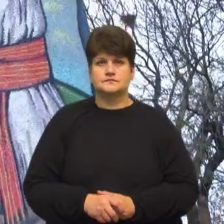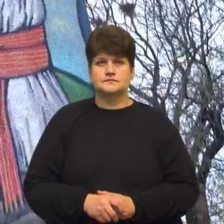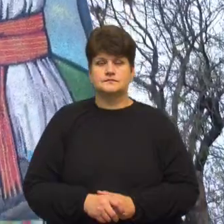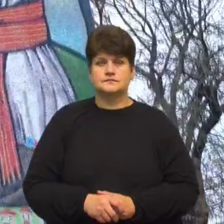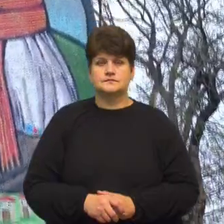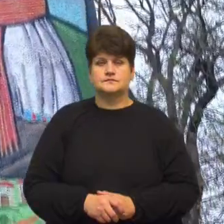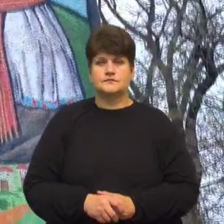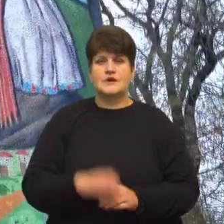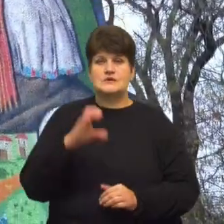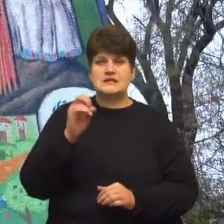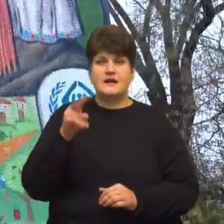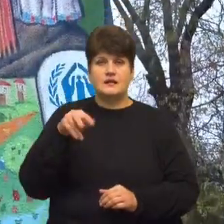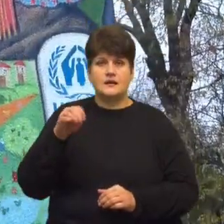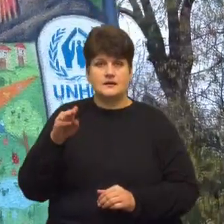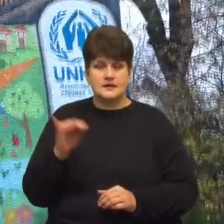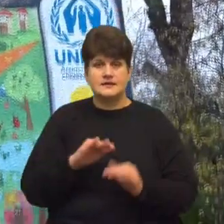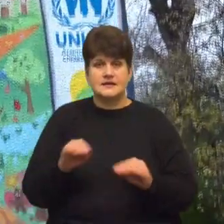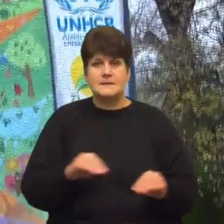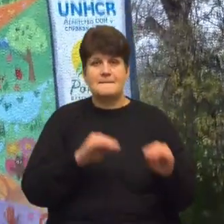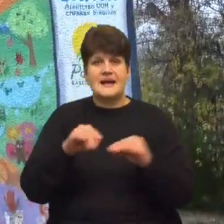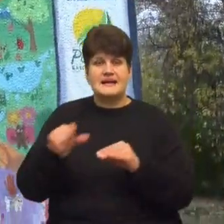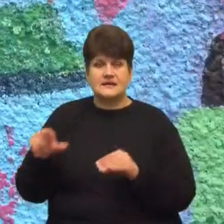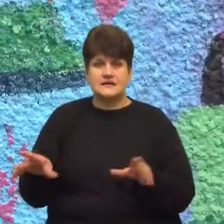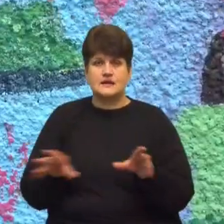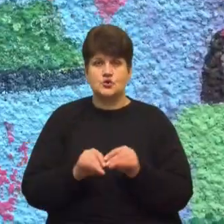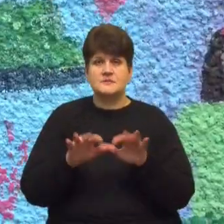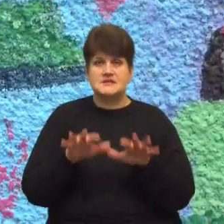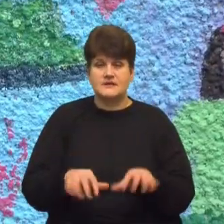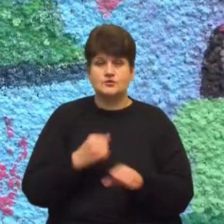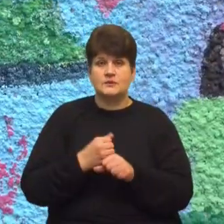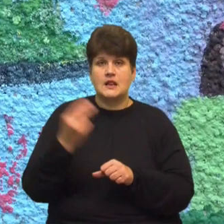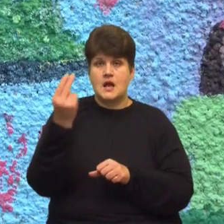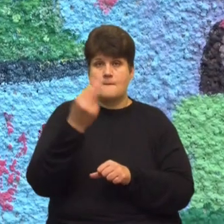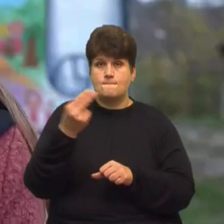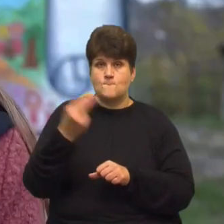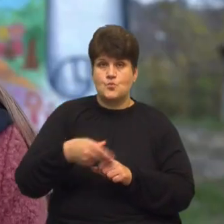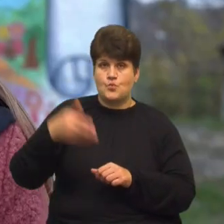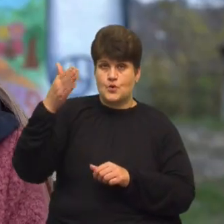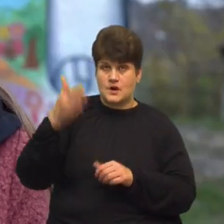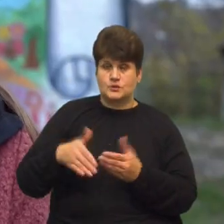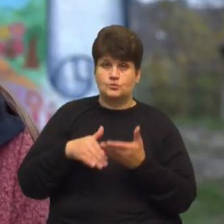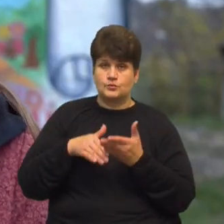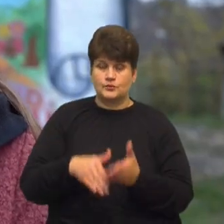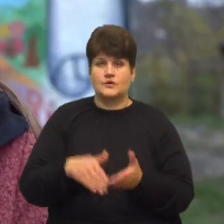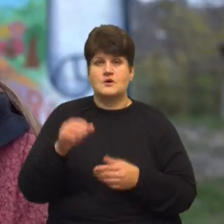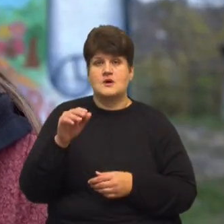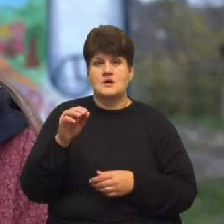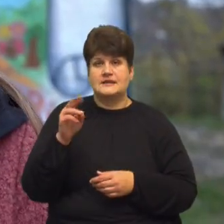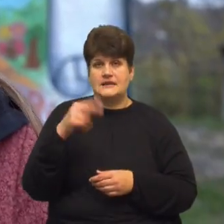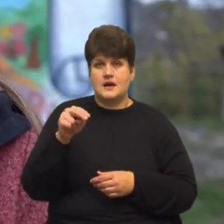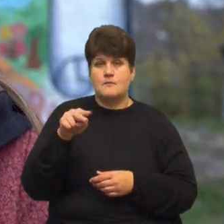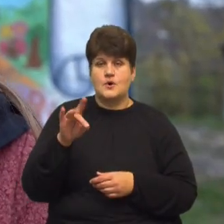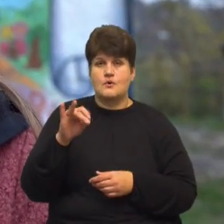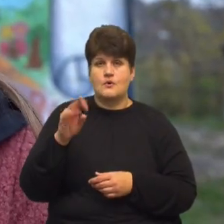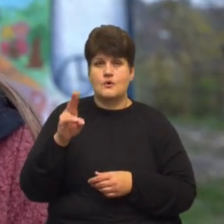У скала ті діти-переселенці разом із місцевими створили мурал. Малювати їм допомагала художниця Дар'я Прохорчук. Ми з ними